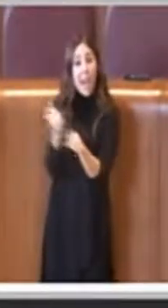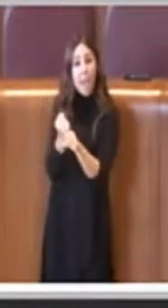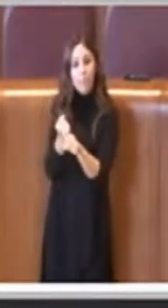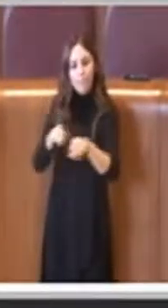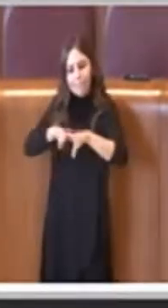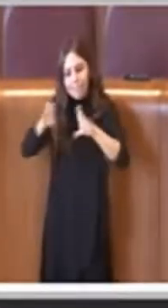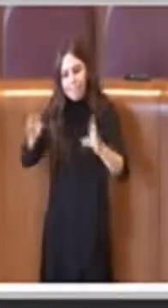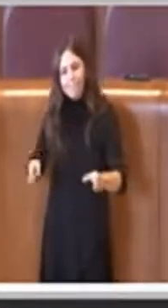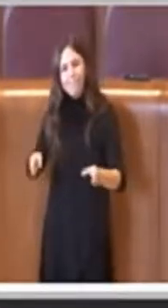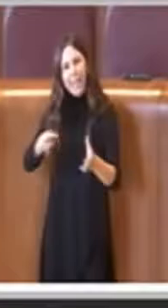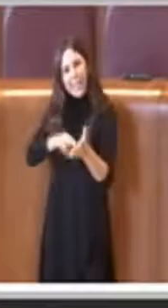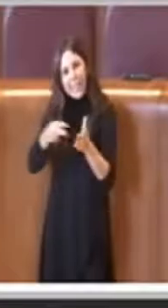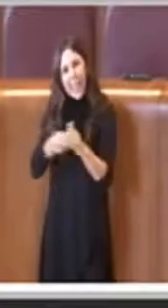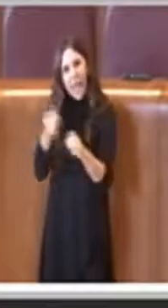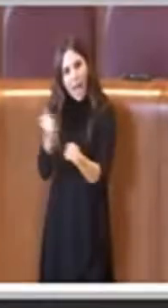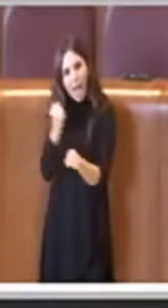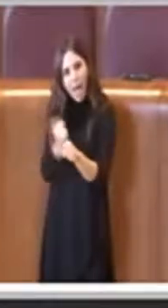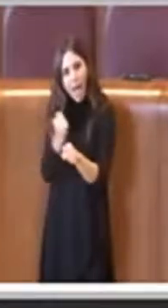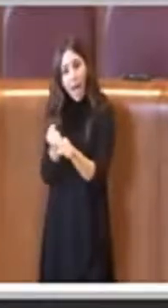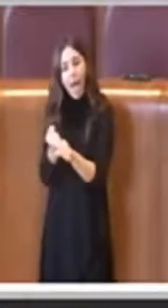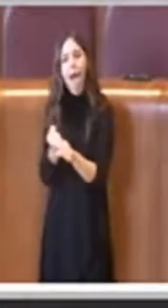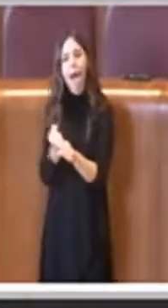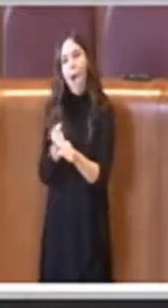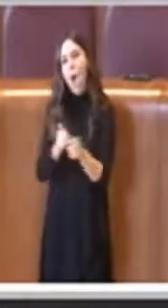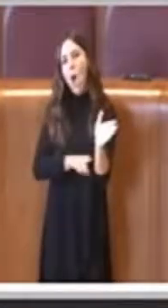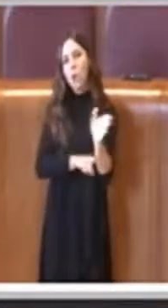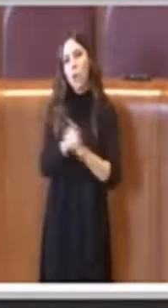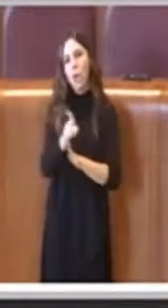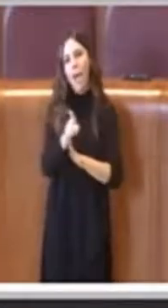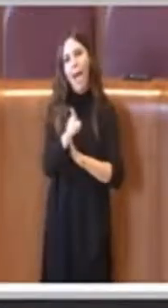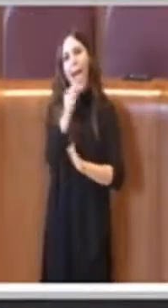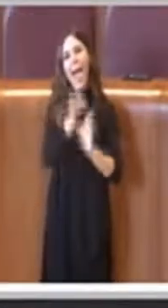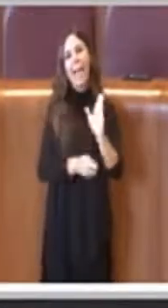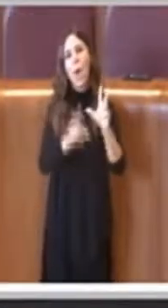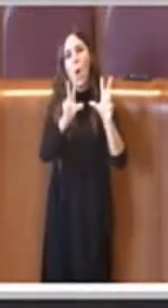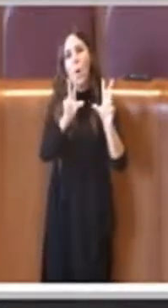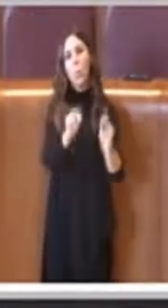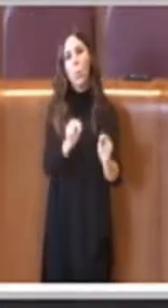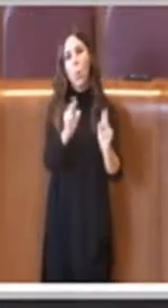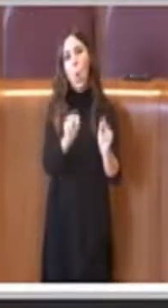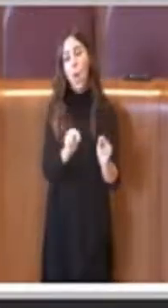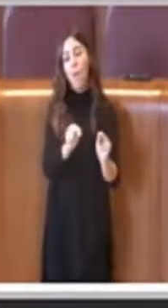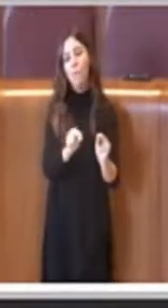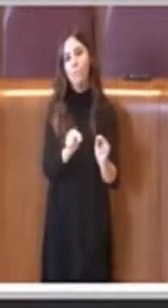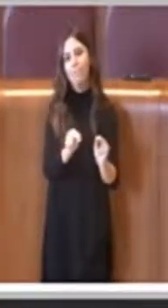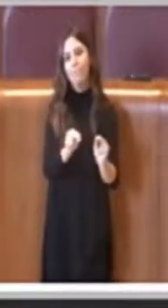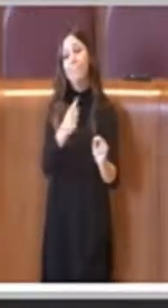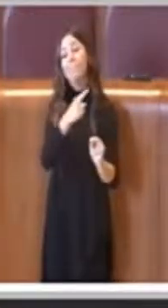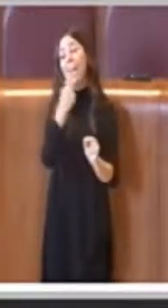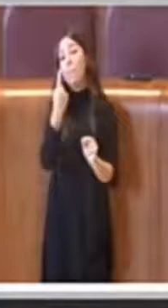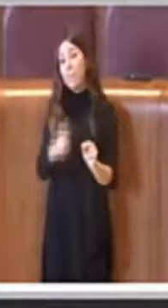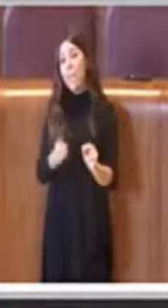che ha dato vita poi a questo nuovo regolamento. Lì c'è stata sicuramente una condivisione più ampia perché c'è un